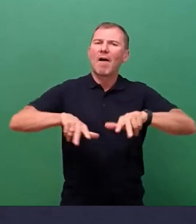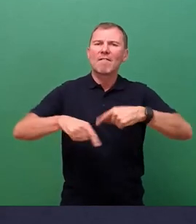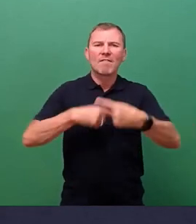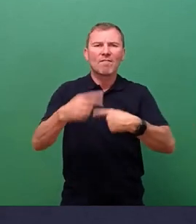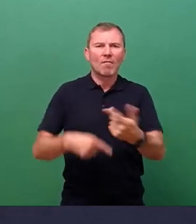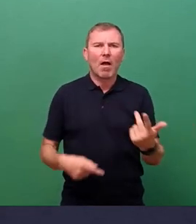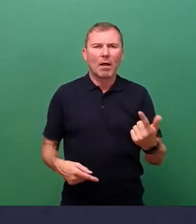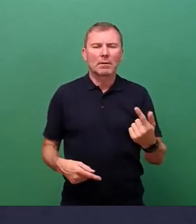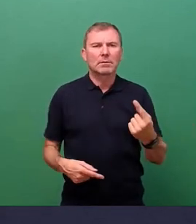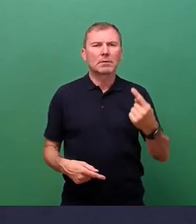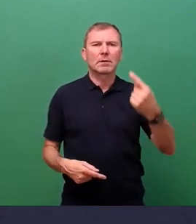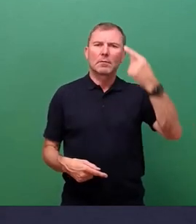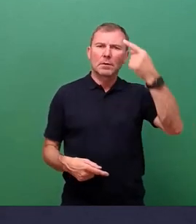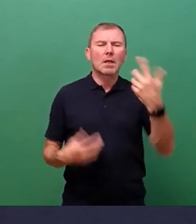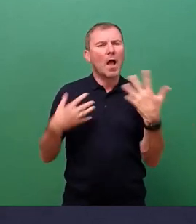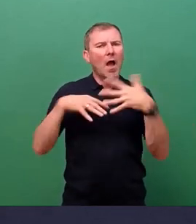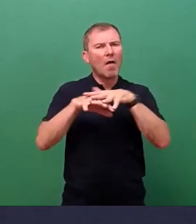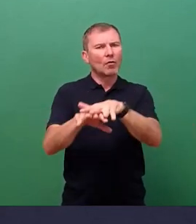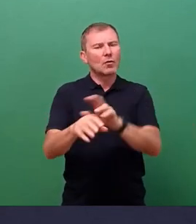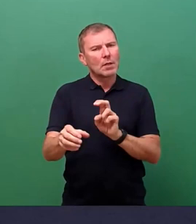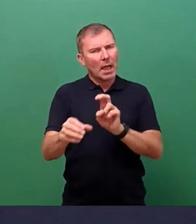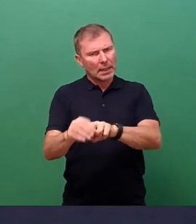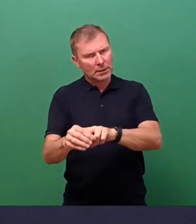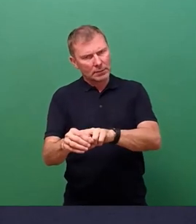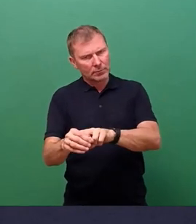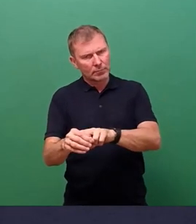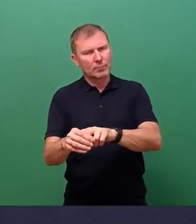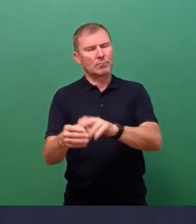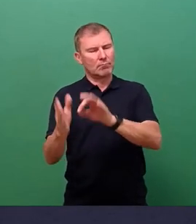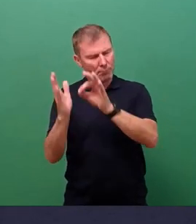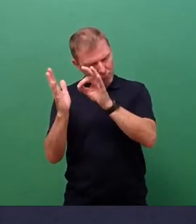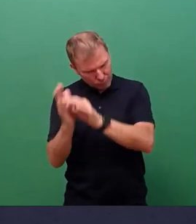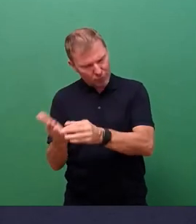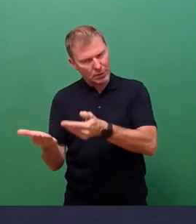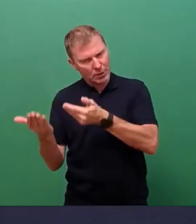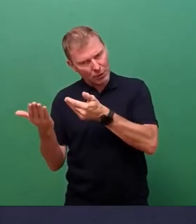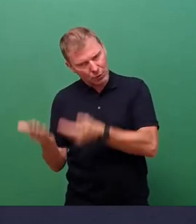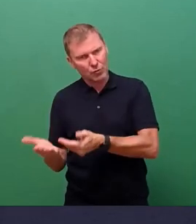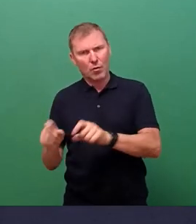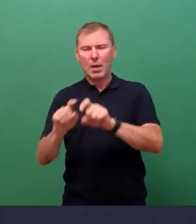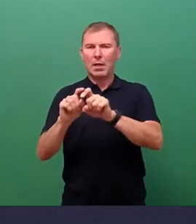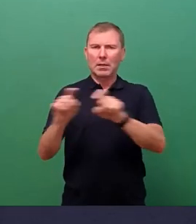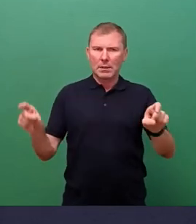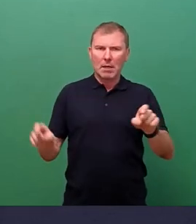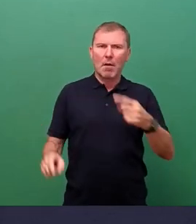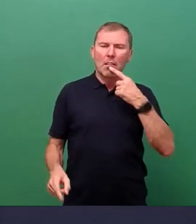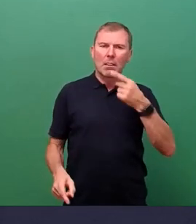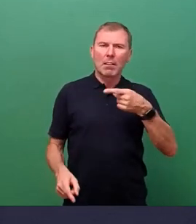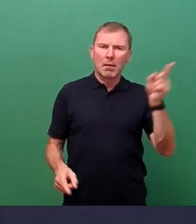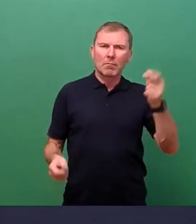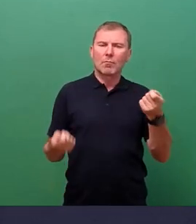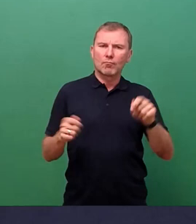dieser Fusion eintreten zu können. Das ist erstmal der Fakt und damit ist das Thema Beschluss eigentlich zugeklappt.